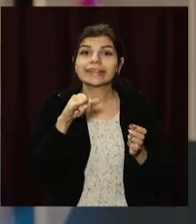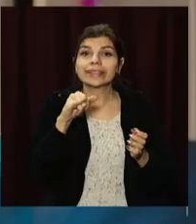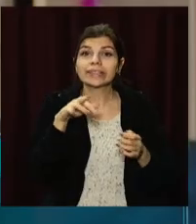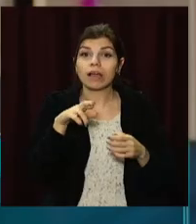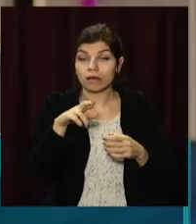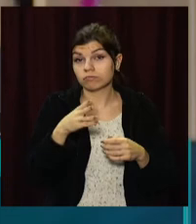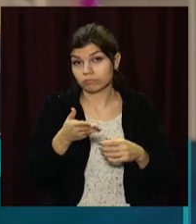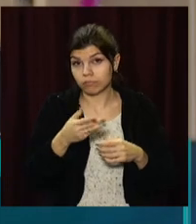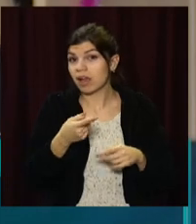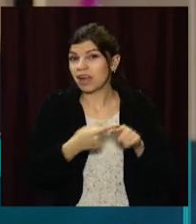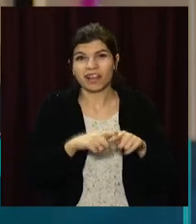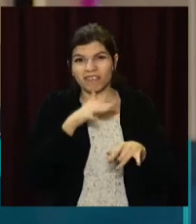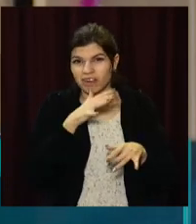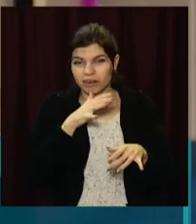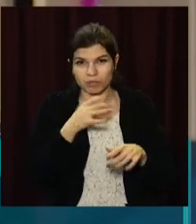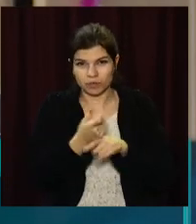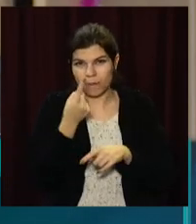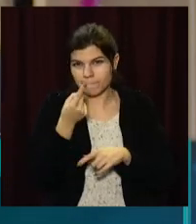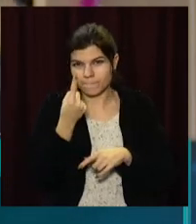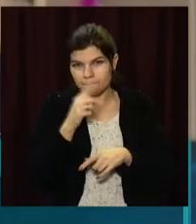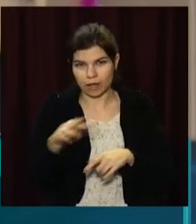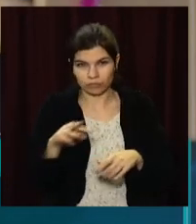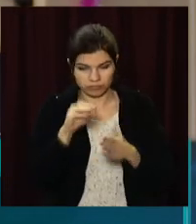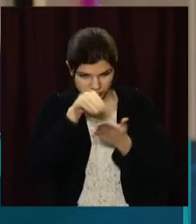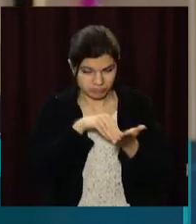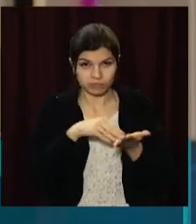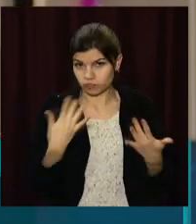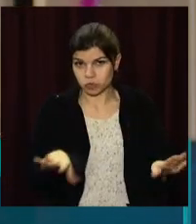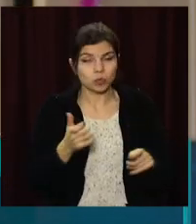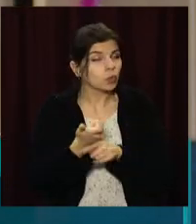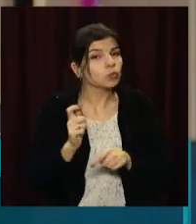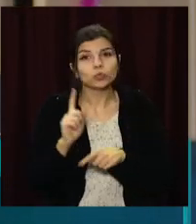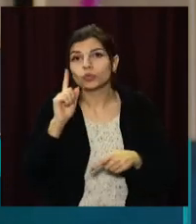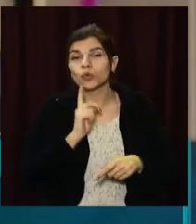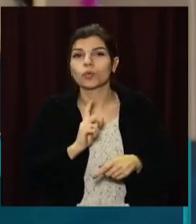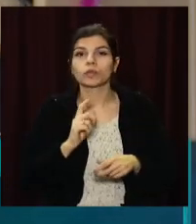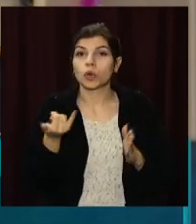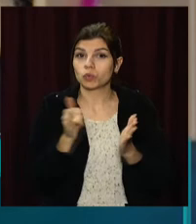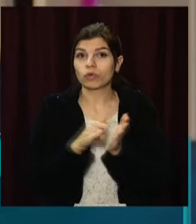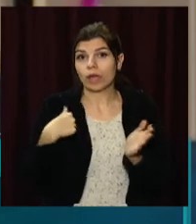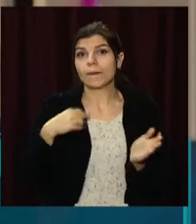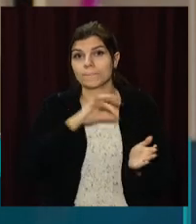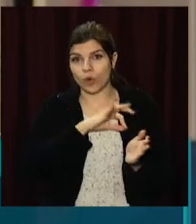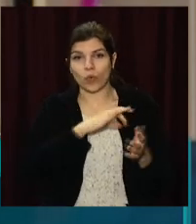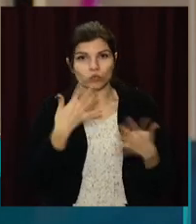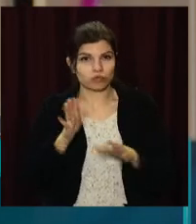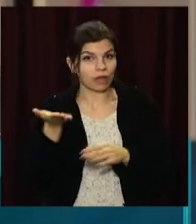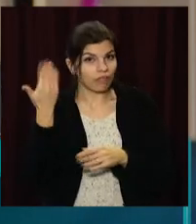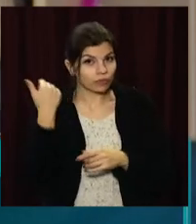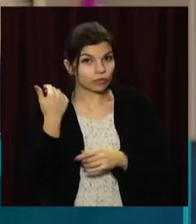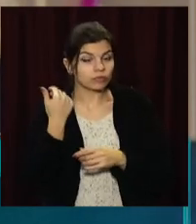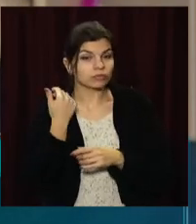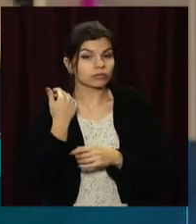І це дуже удобно. Цим додатком я використовуюся вже давно. І